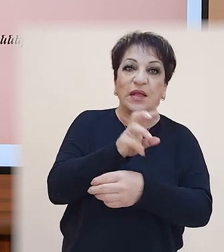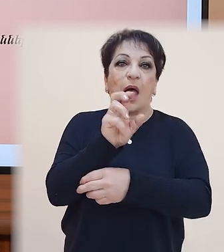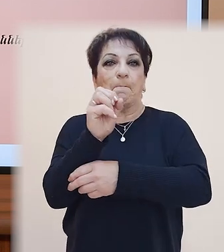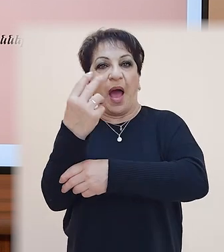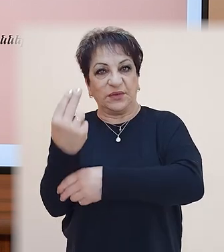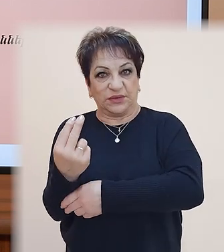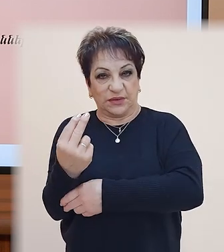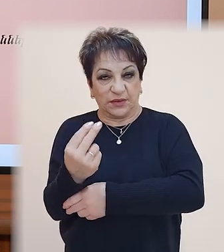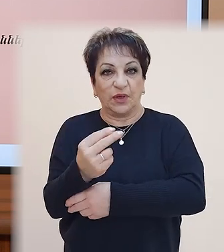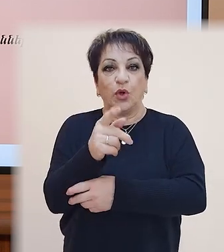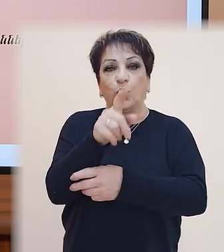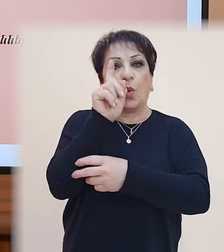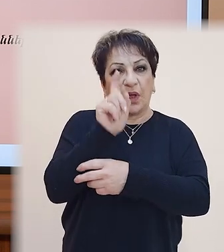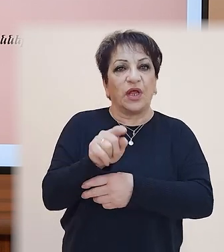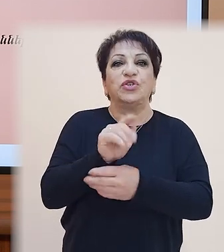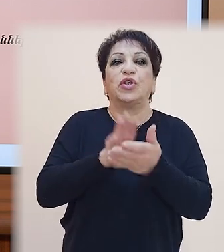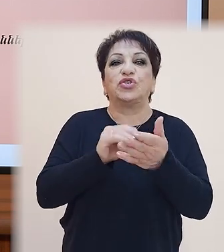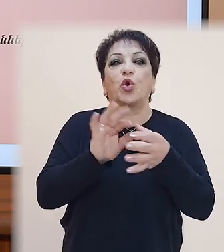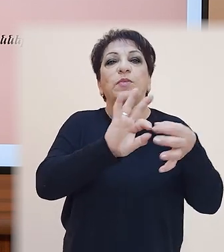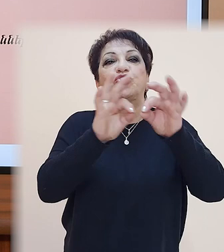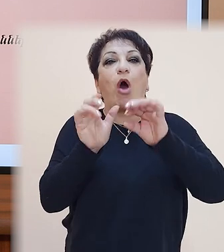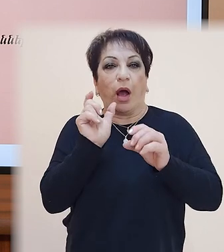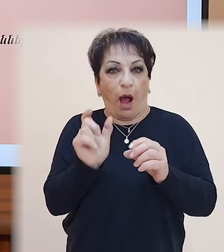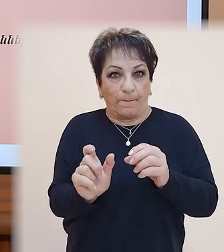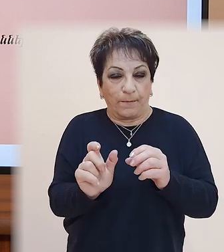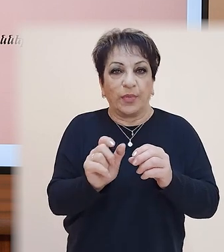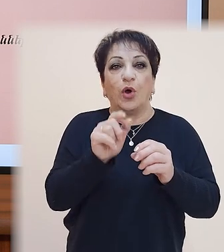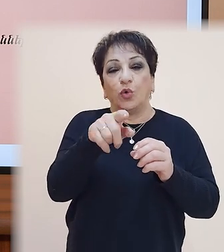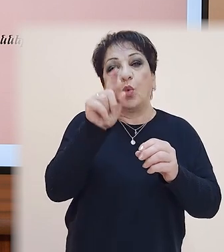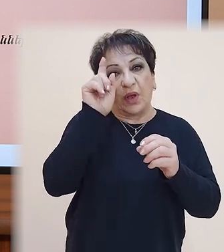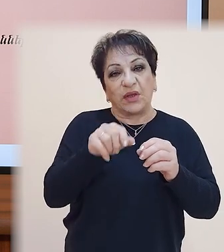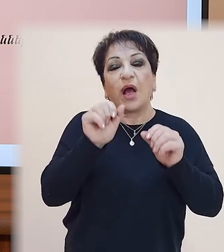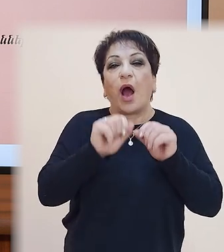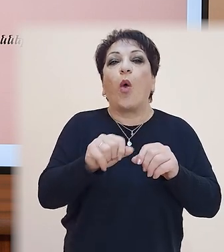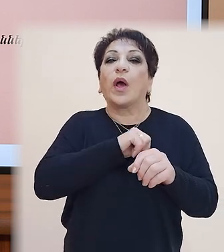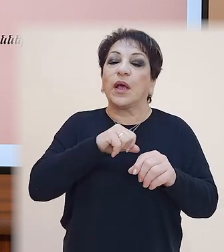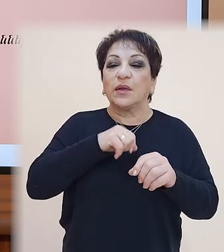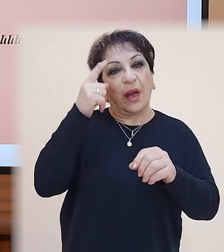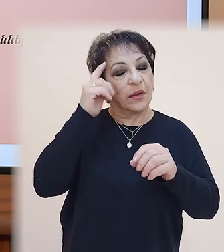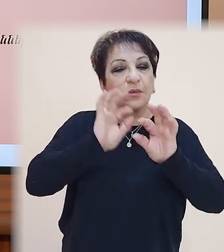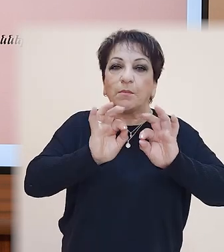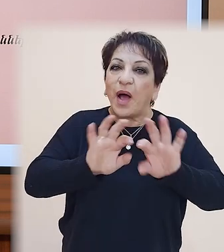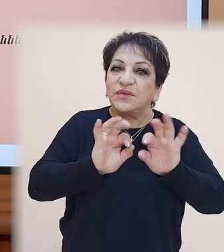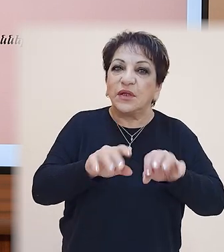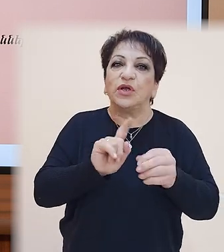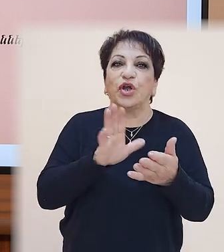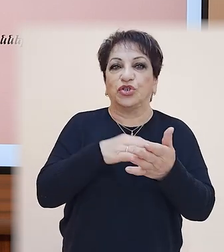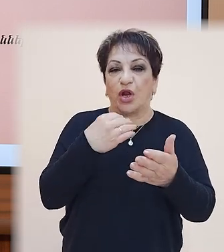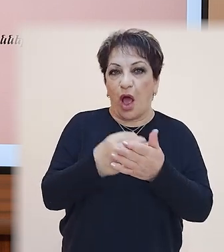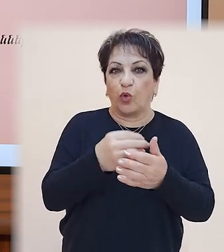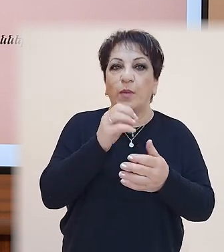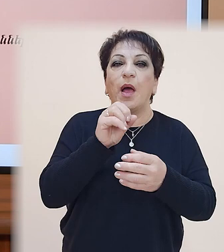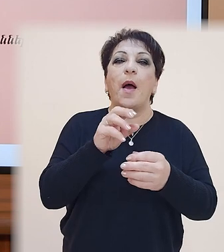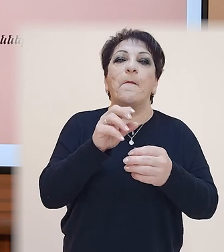տիրապետում եք ինչ է շախկապը, ինչ դեր ունի շախկապը և արդեն կաղող եք հիմնավորել ինչ ու է դրվում։ Ուրեմն հիշում ենք բարդ համադասական